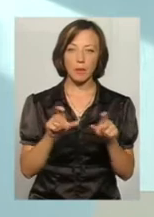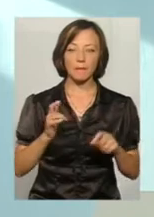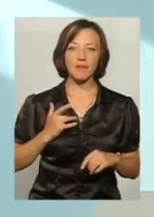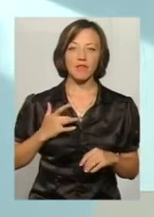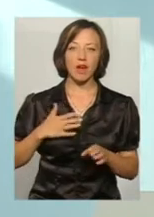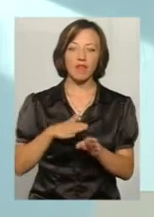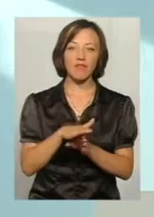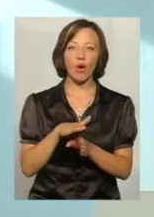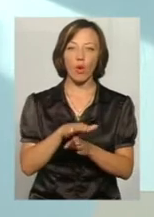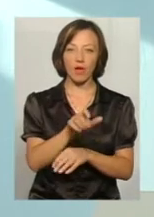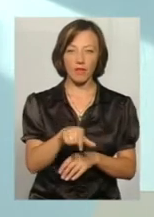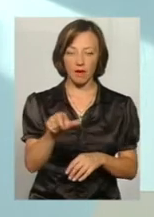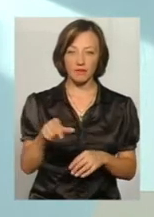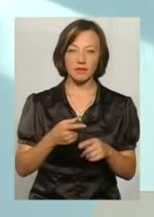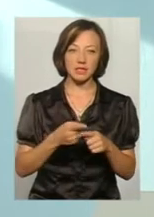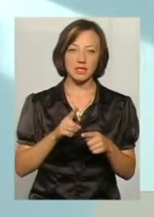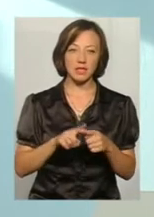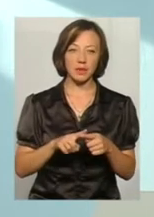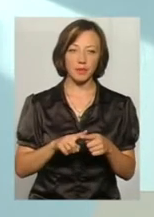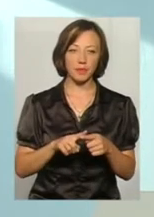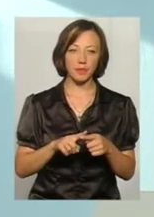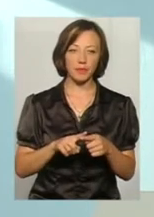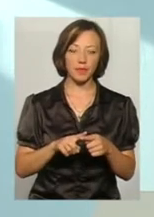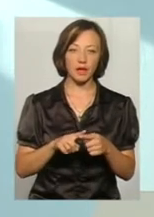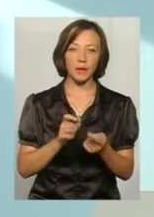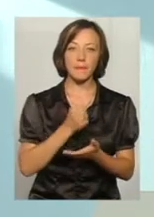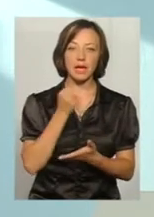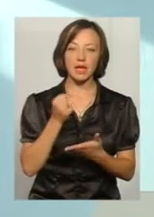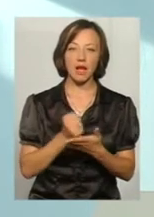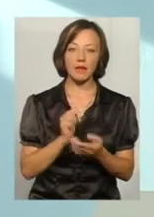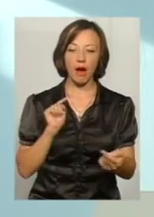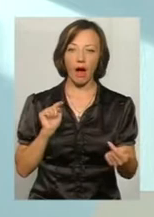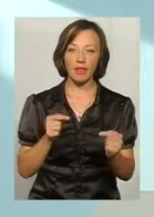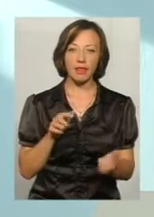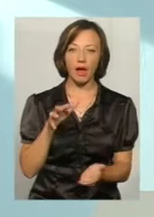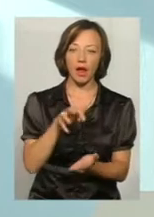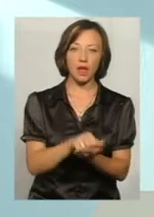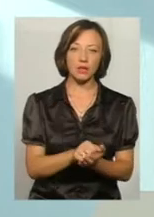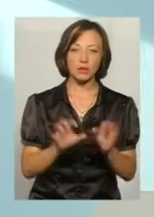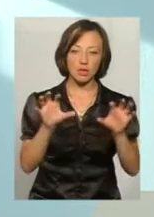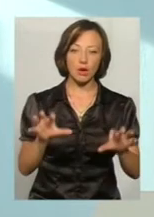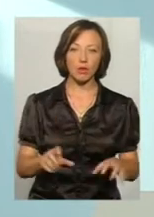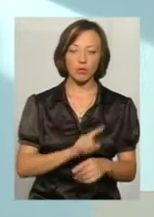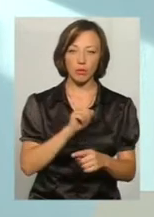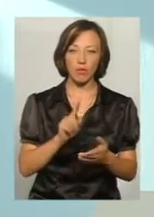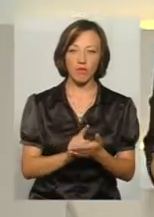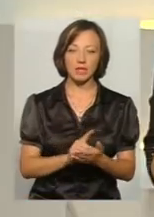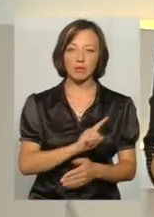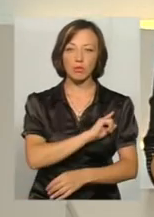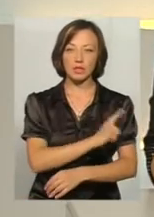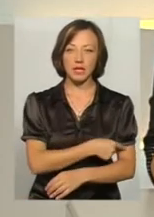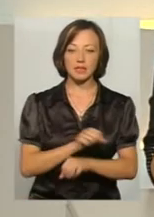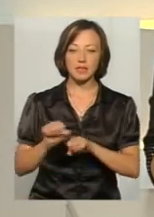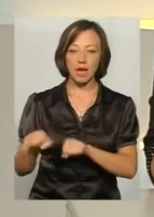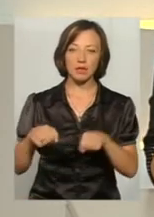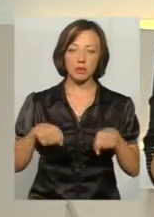виконавців, це і прийняття антирейдерського закону, який покликаний посилити захист прав власності.